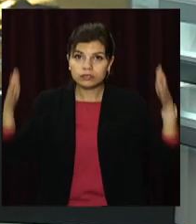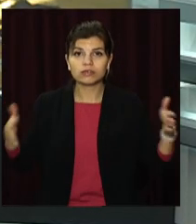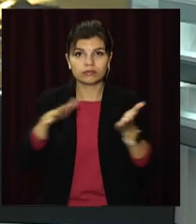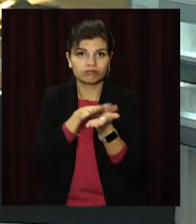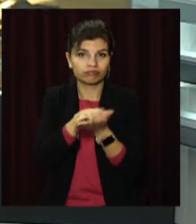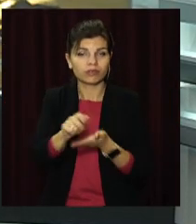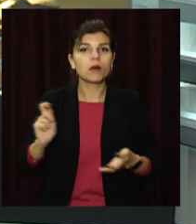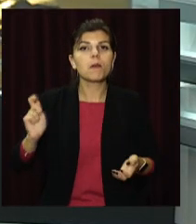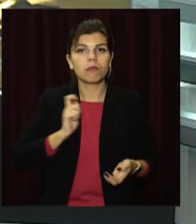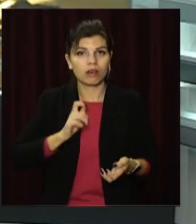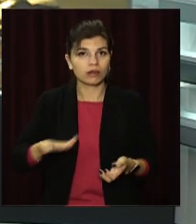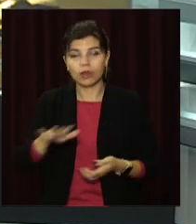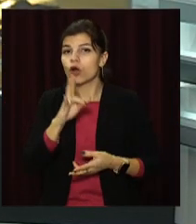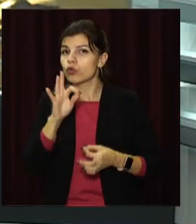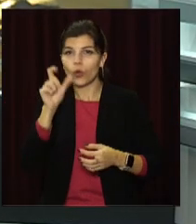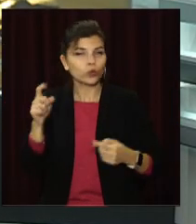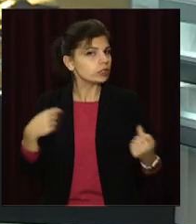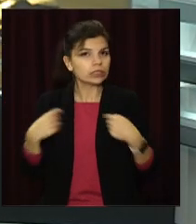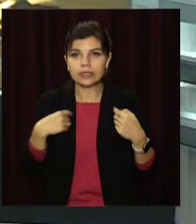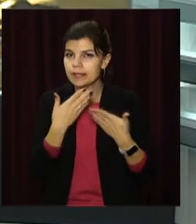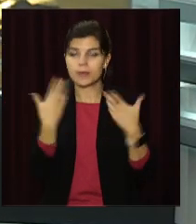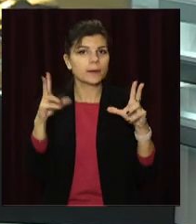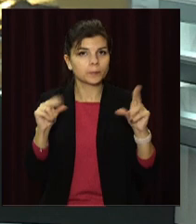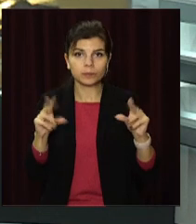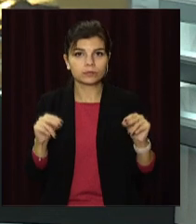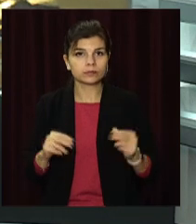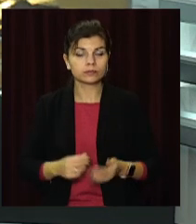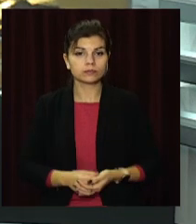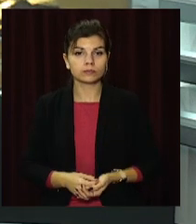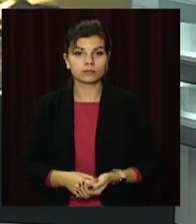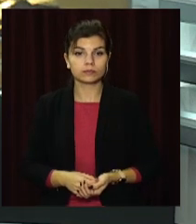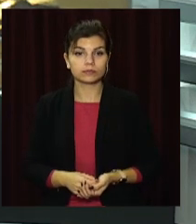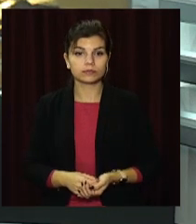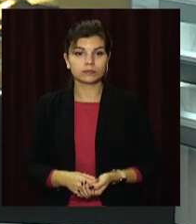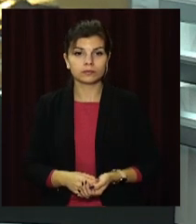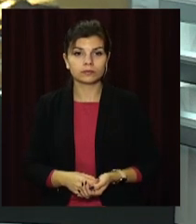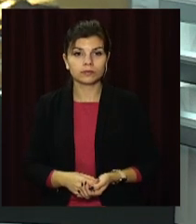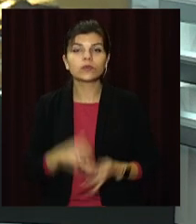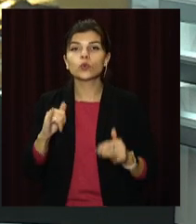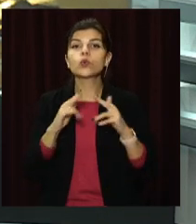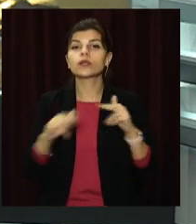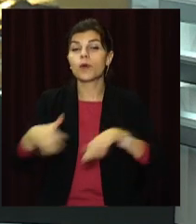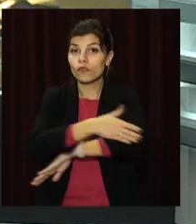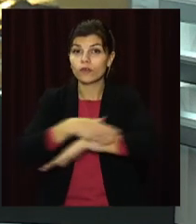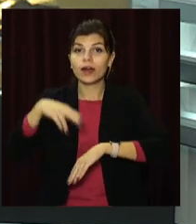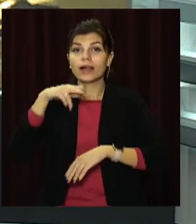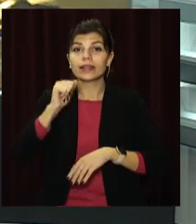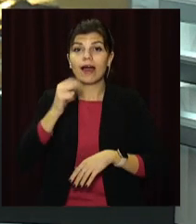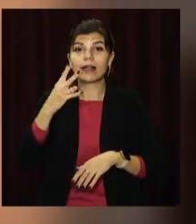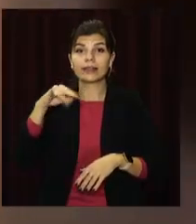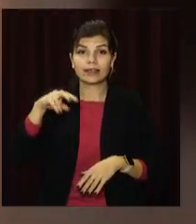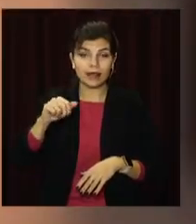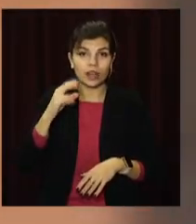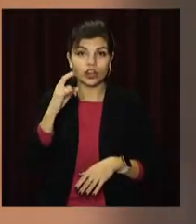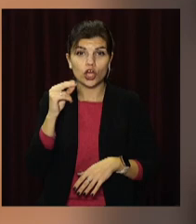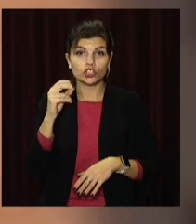У Дніпрі на вулиці Данила Нечая сталася трагедія. 23-річний хлопець зірвався з недобудови. Деякий час